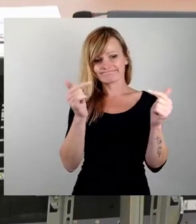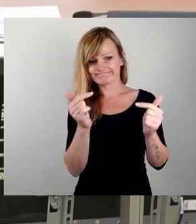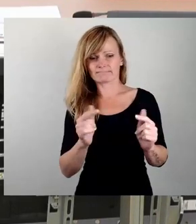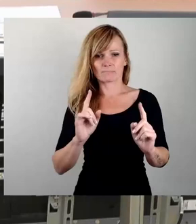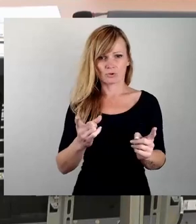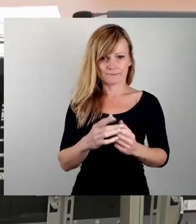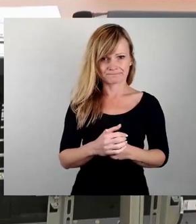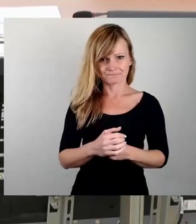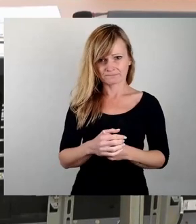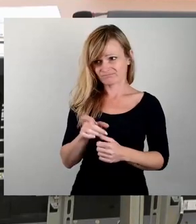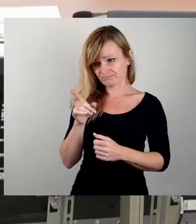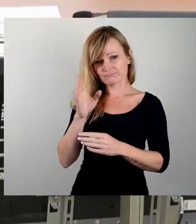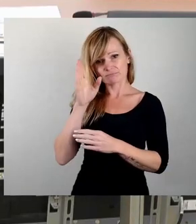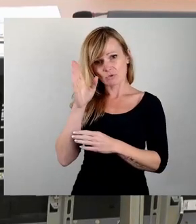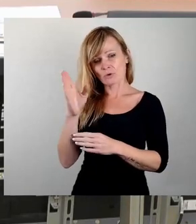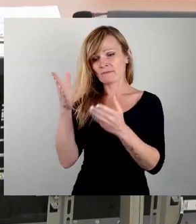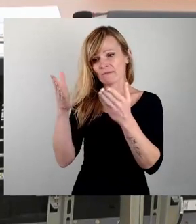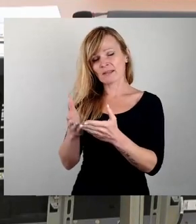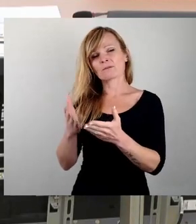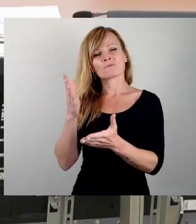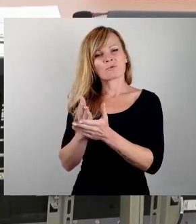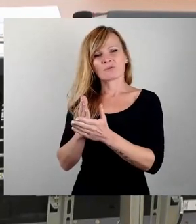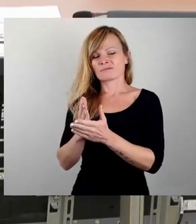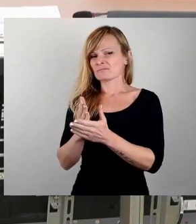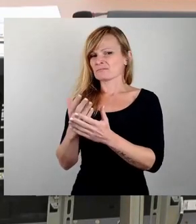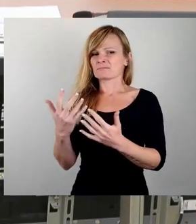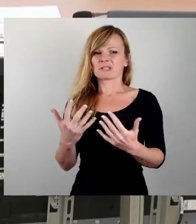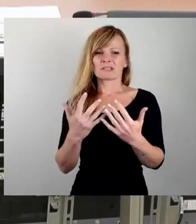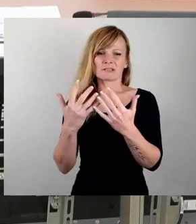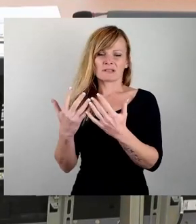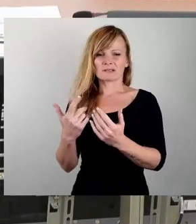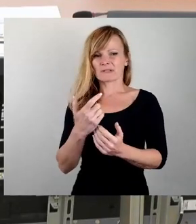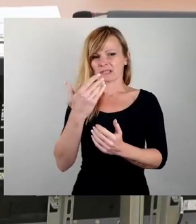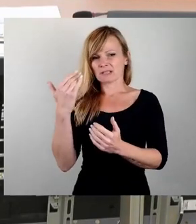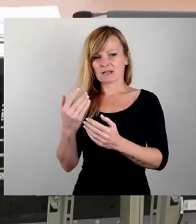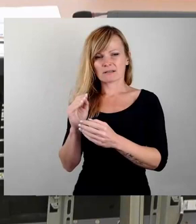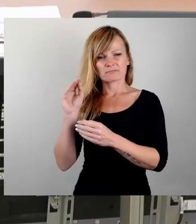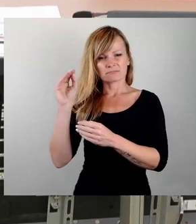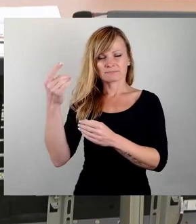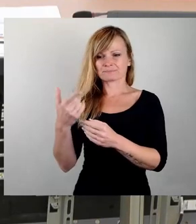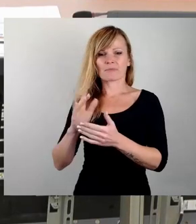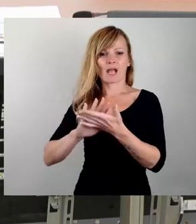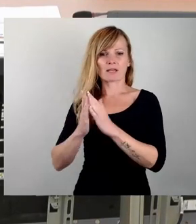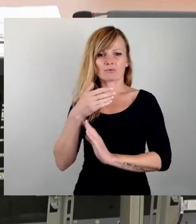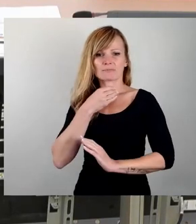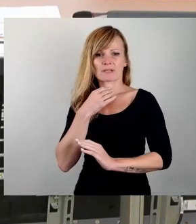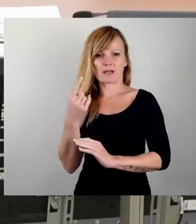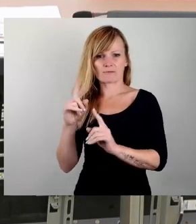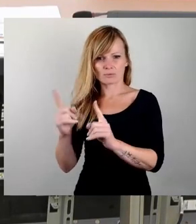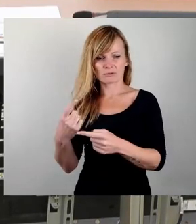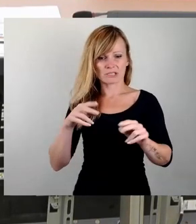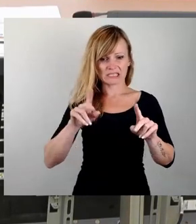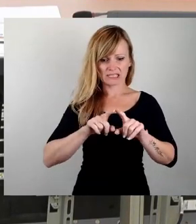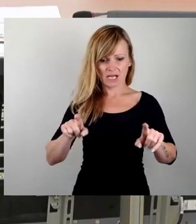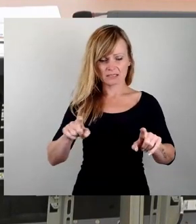Nordfriedhof herrscht schon seit Jahrzehnten Handlungsbedarf. Ich zitiere, Nach unserer Auffassung kann diese